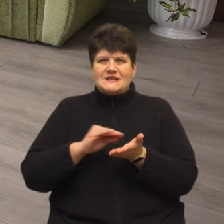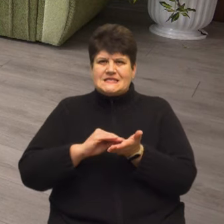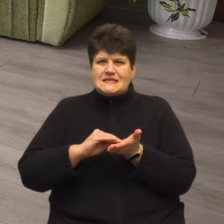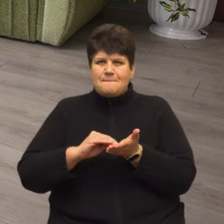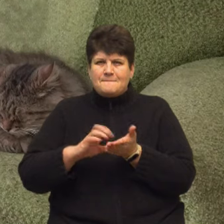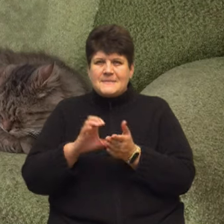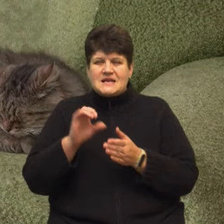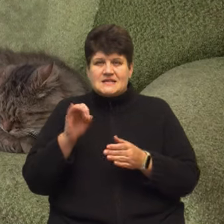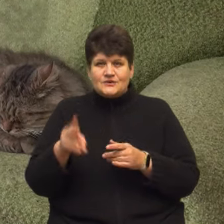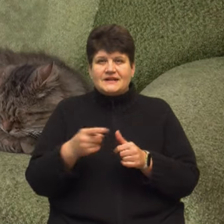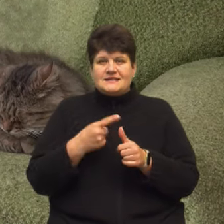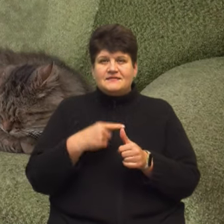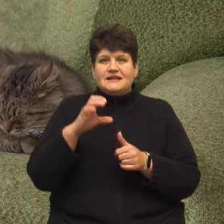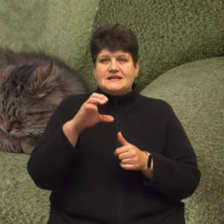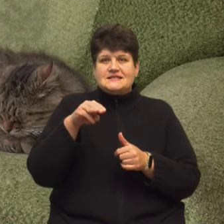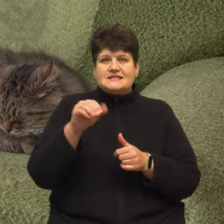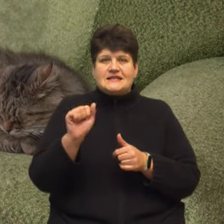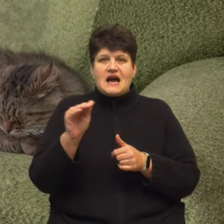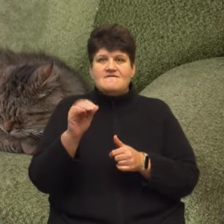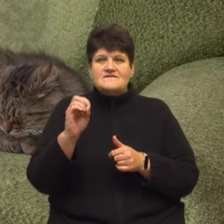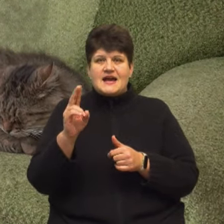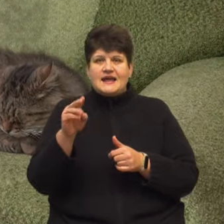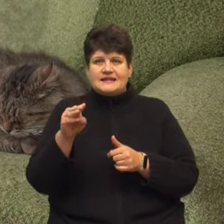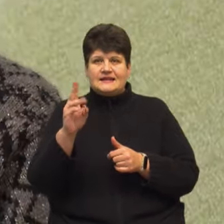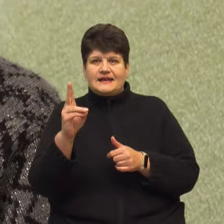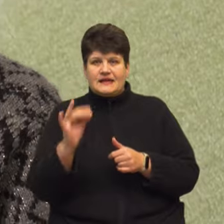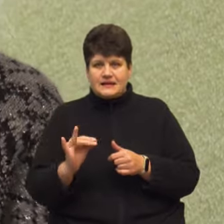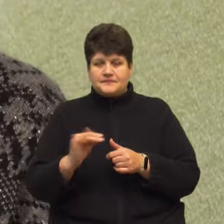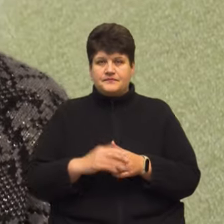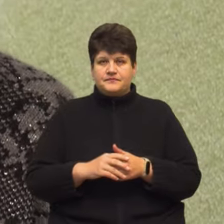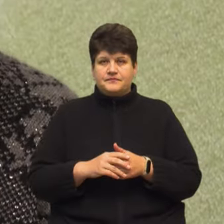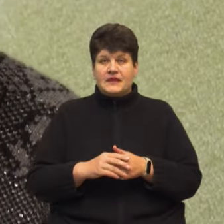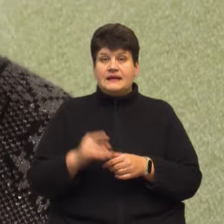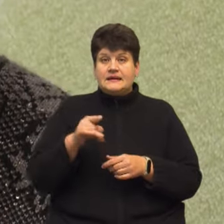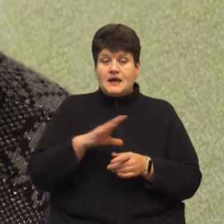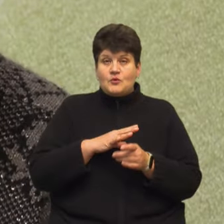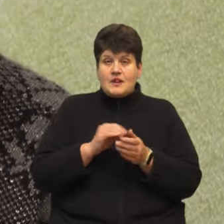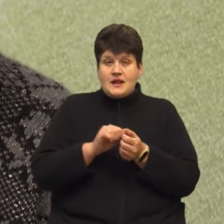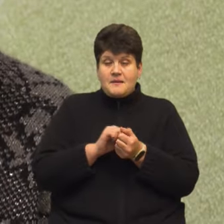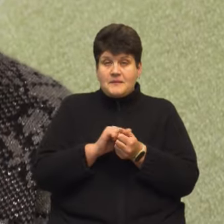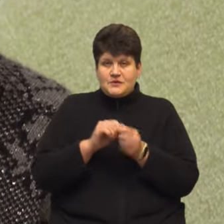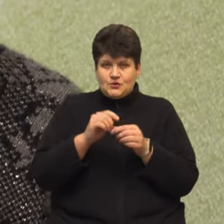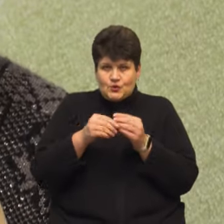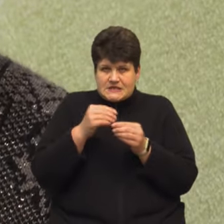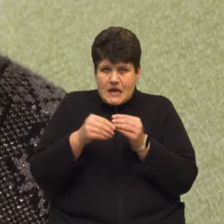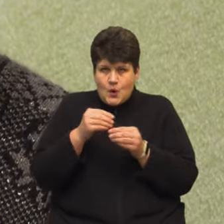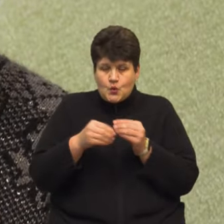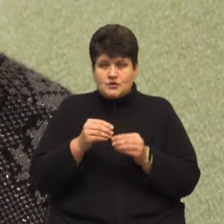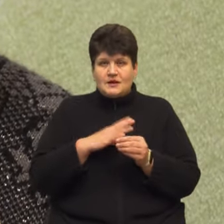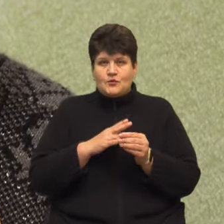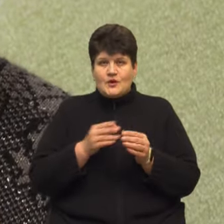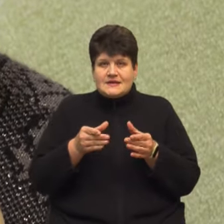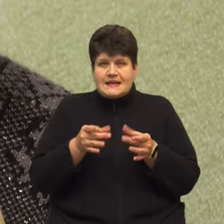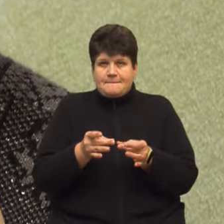які тоді називали стафетками, розповідає жінка. Таке було в папірчику закручене і було заліплене,